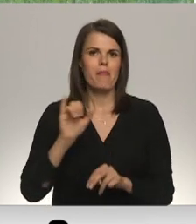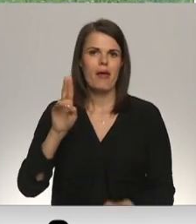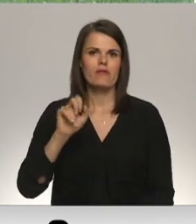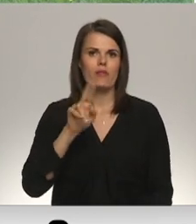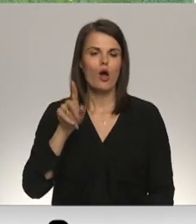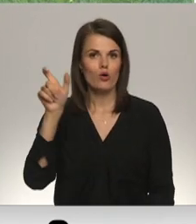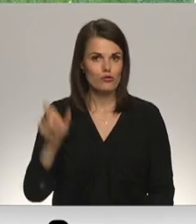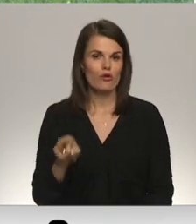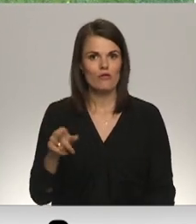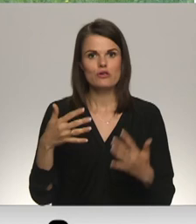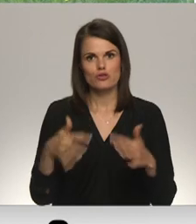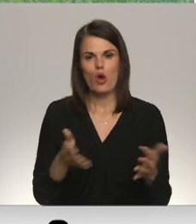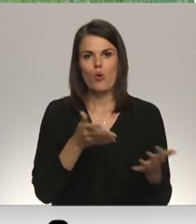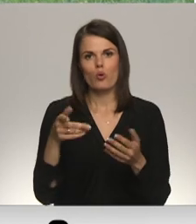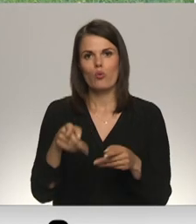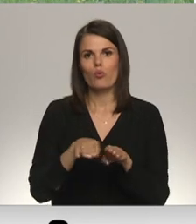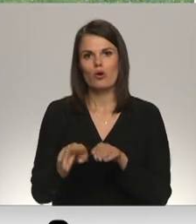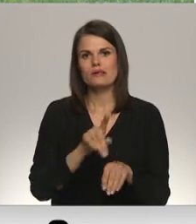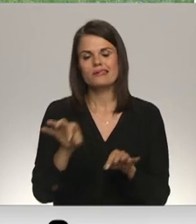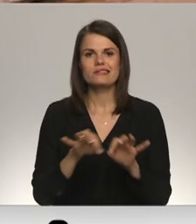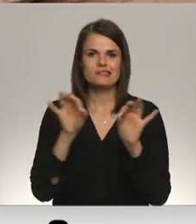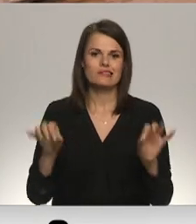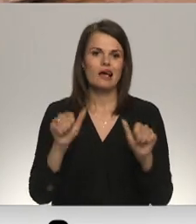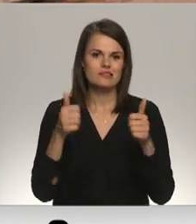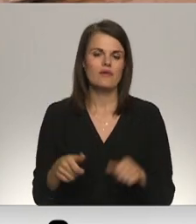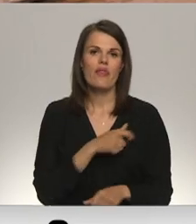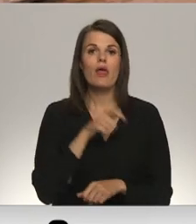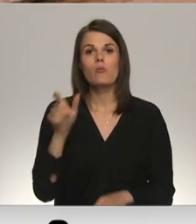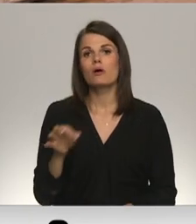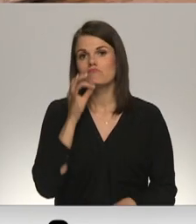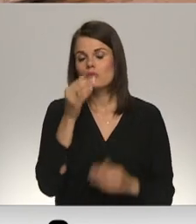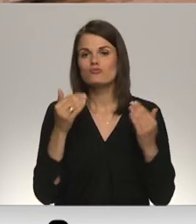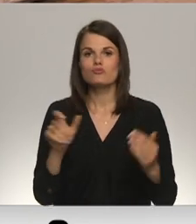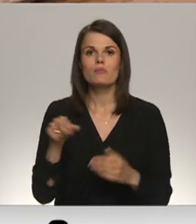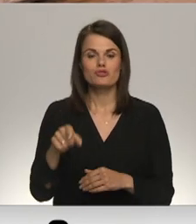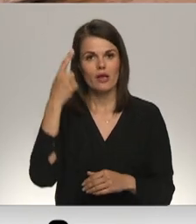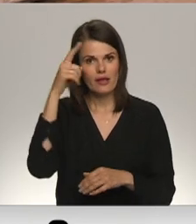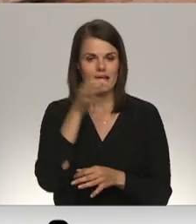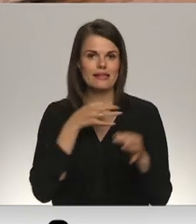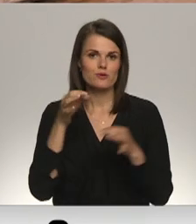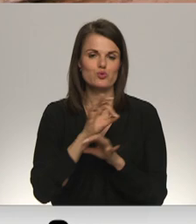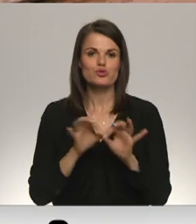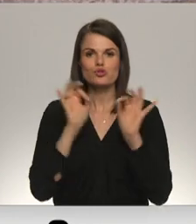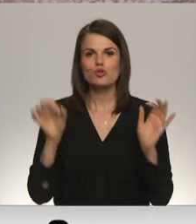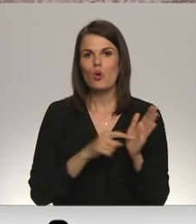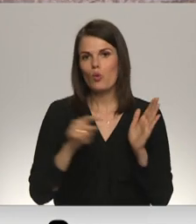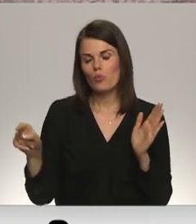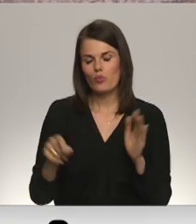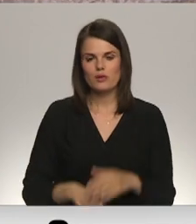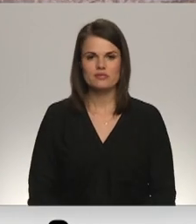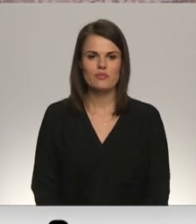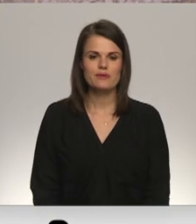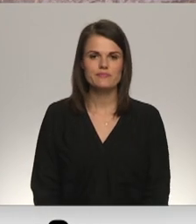kungu, kurš jau kaut ko šādu ir sācis veidot. Deputāts atzīst, ka šobrīd šī ideja ir diskusiju sākuma posmā. Ieva